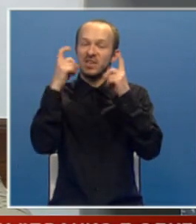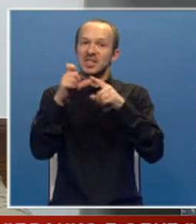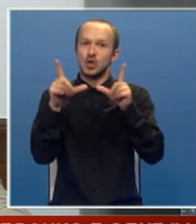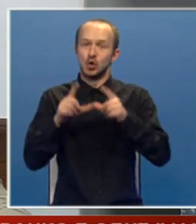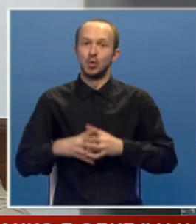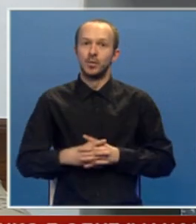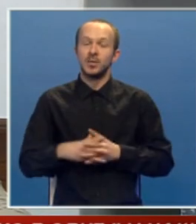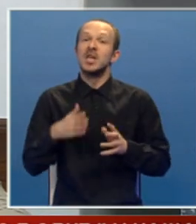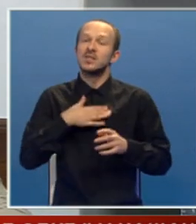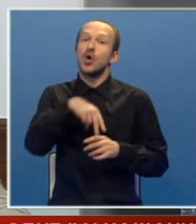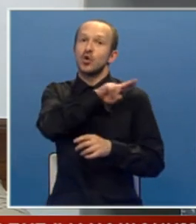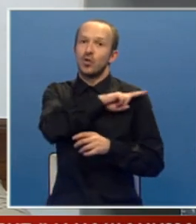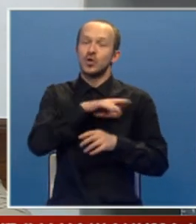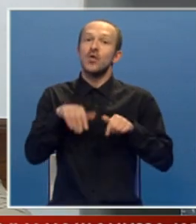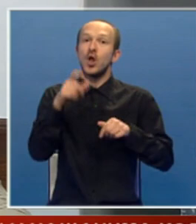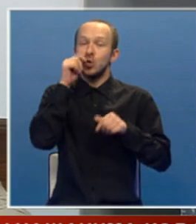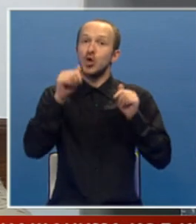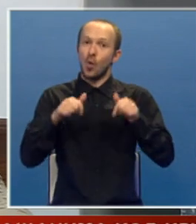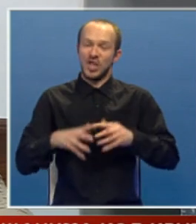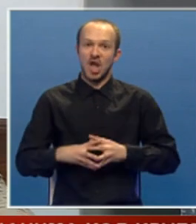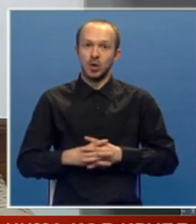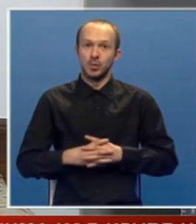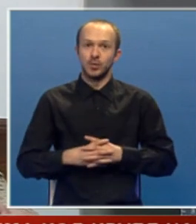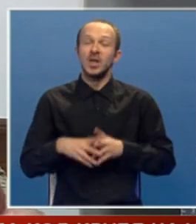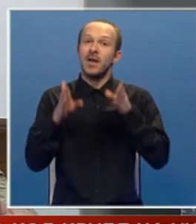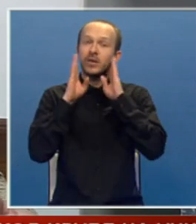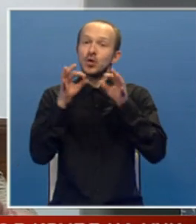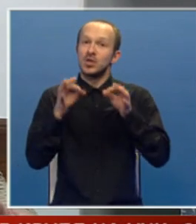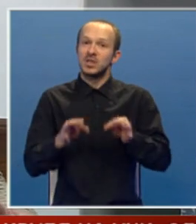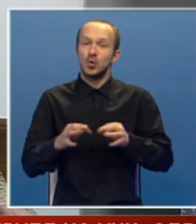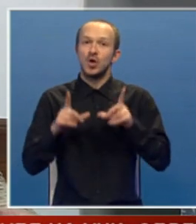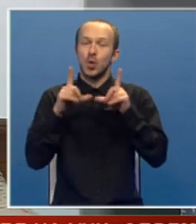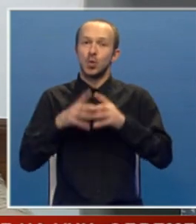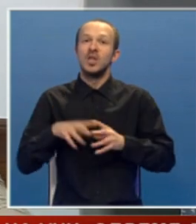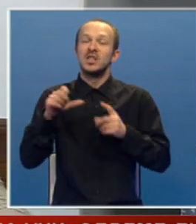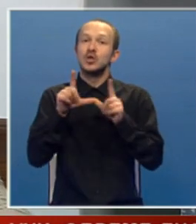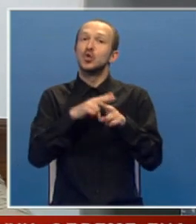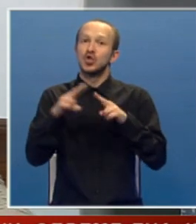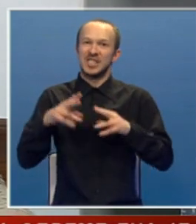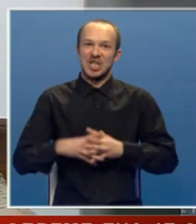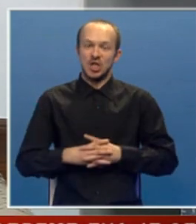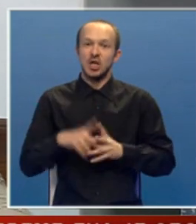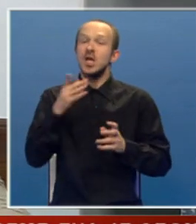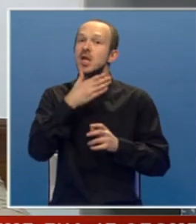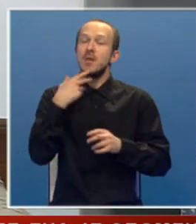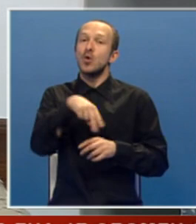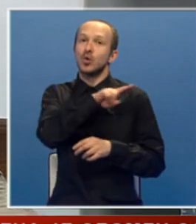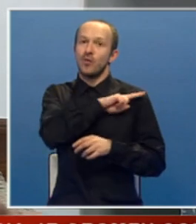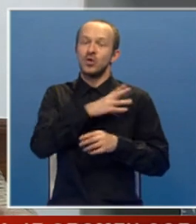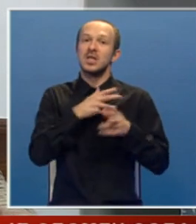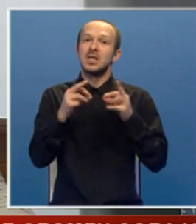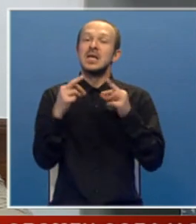o svojoj odgovornosti. Ovi ljudi su ovdje sigurni da su čisti i da nemaju odgovornosti.